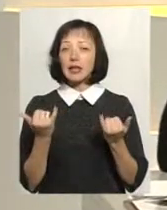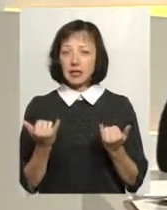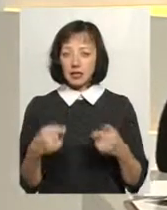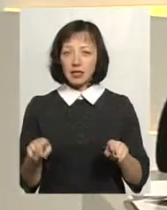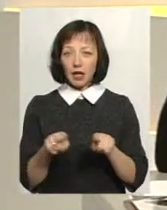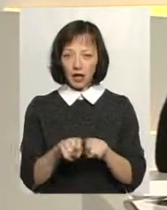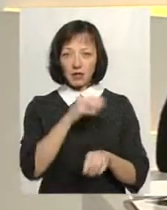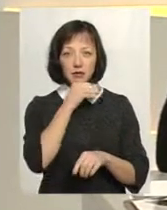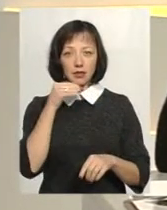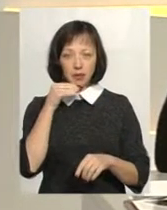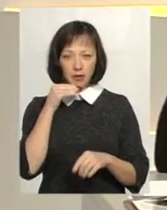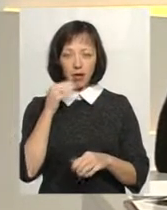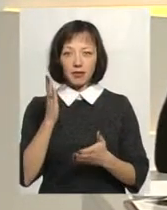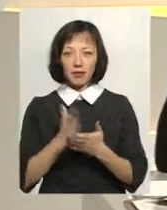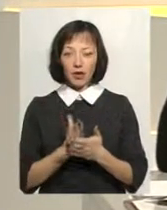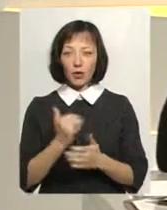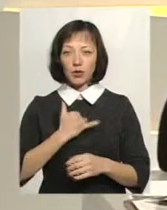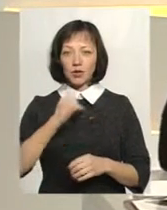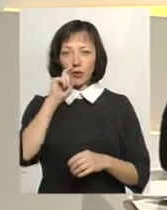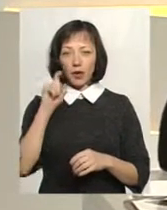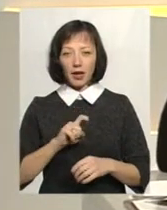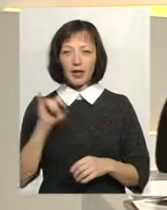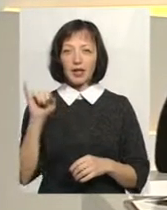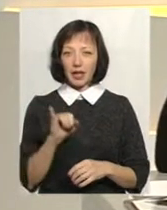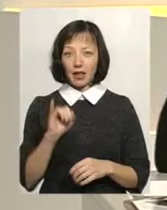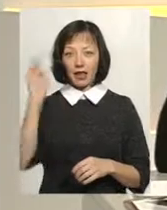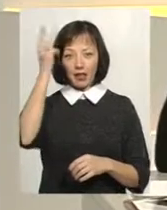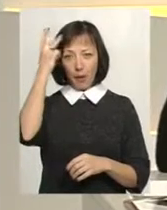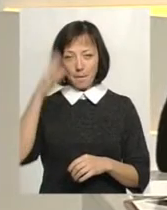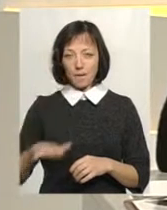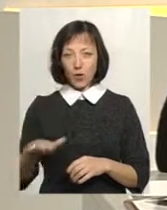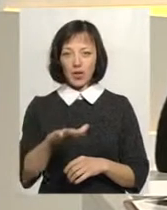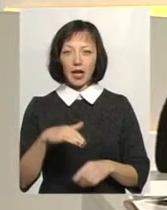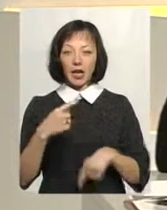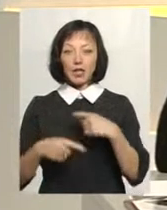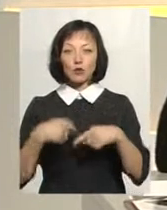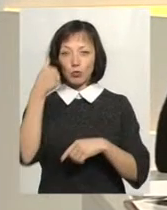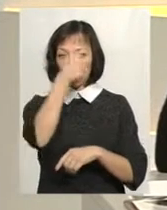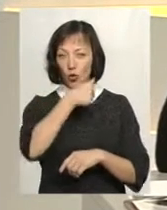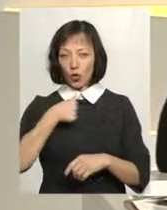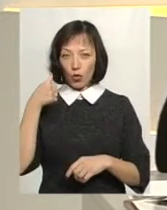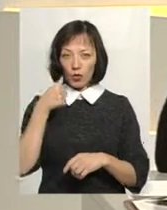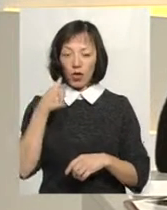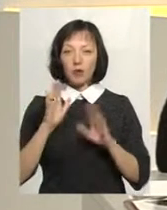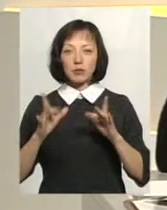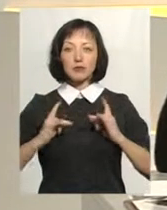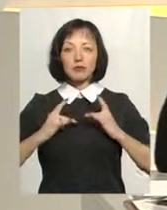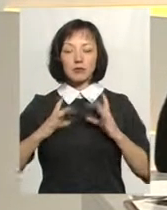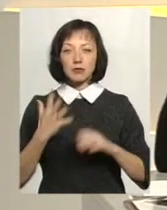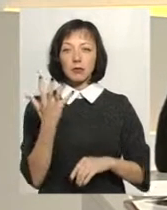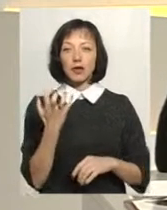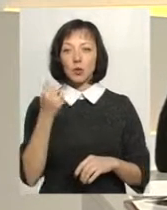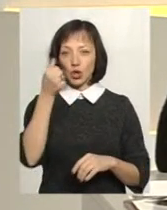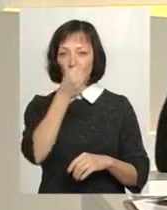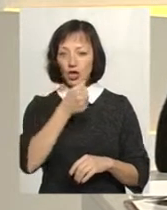чимало церков є у нас на Україні і, до речі, на Поділлі. Наступного року Україна святкуватиме 500